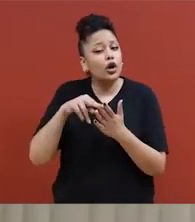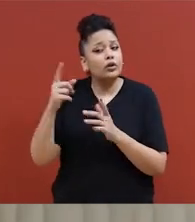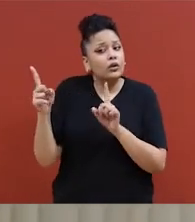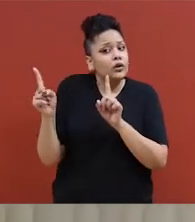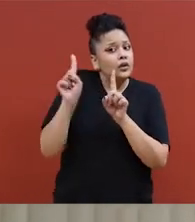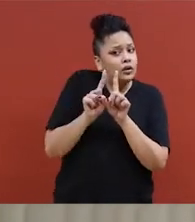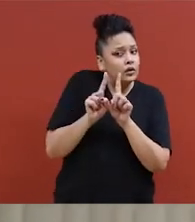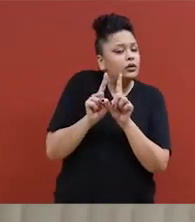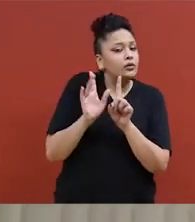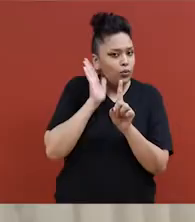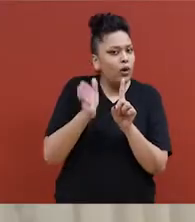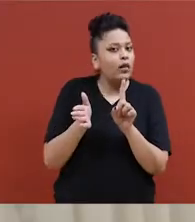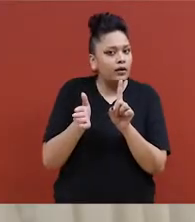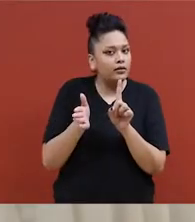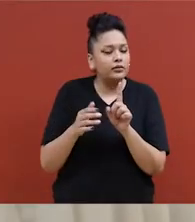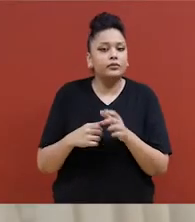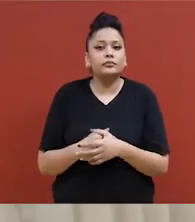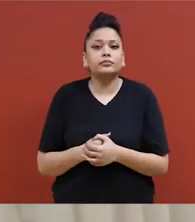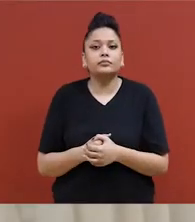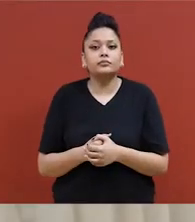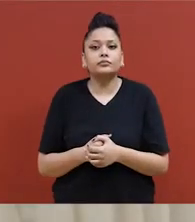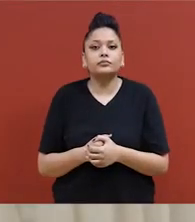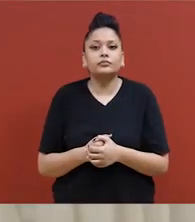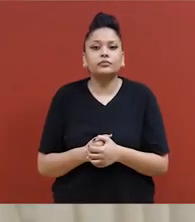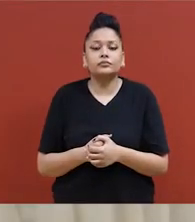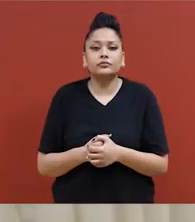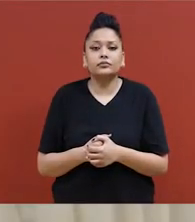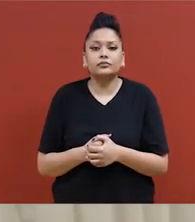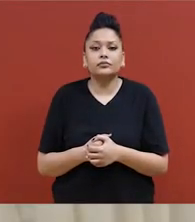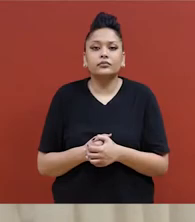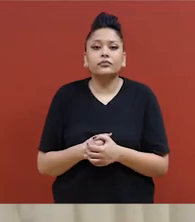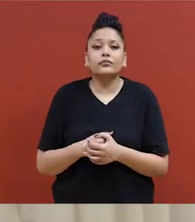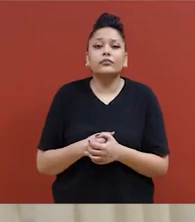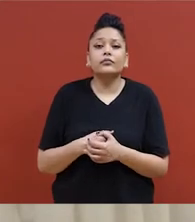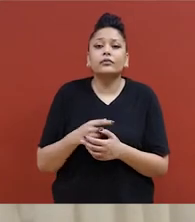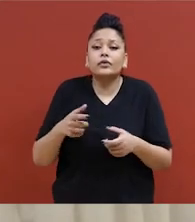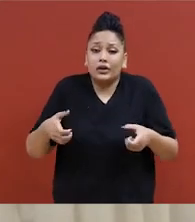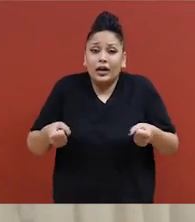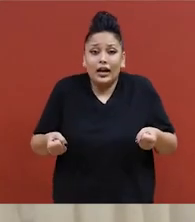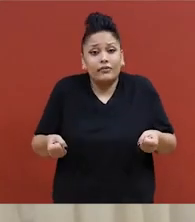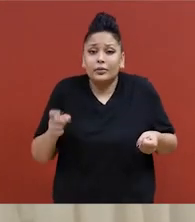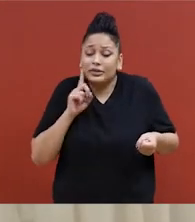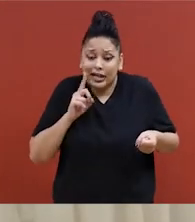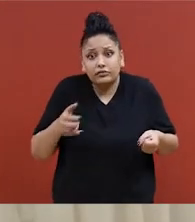Si Rachel se tient derrière moi et qu'elle s'accroche au poignet imaginaire de mon fauteuil roulant,